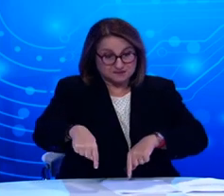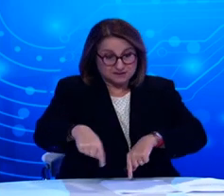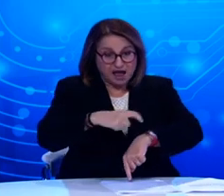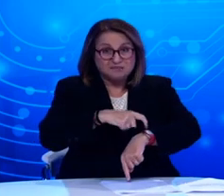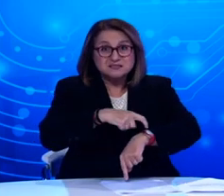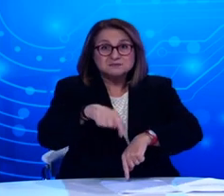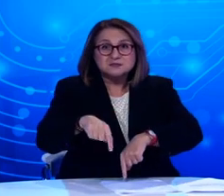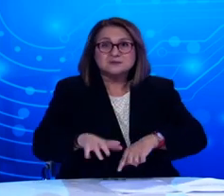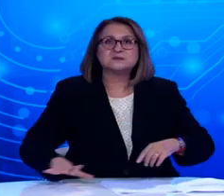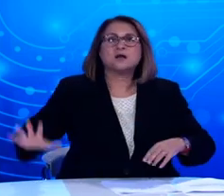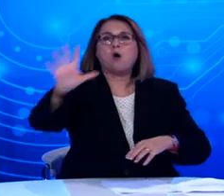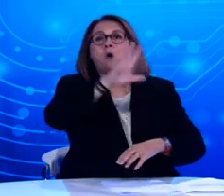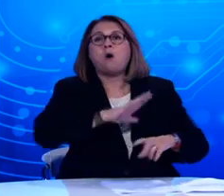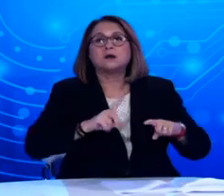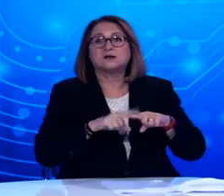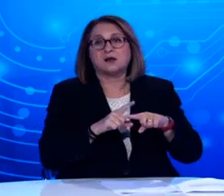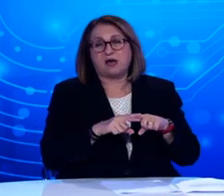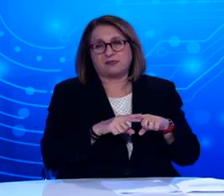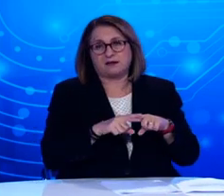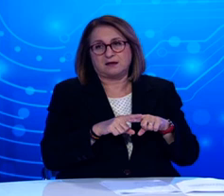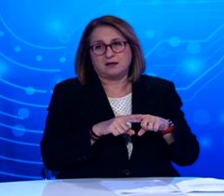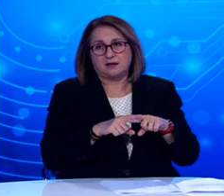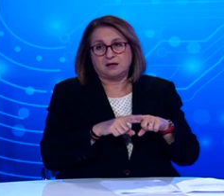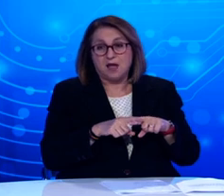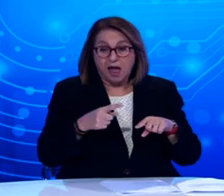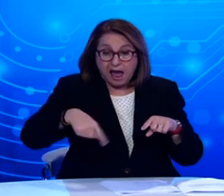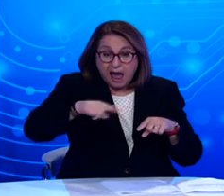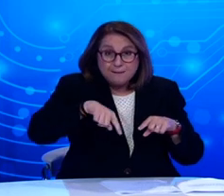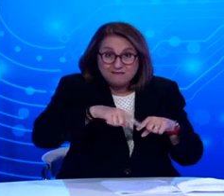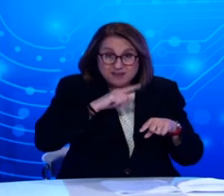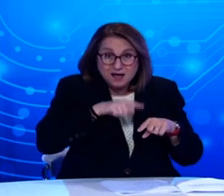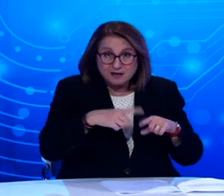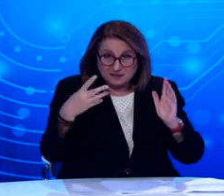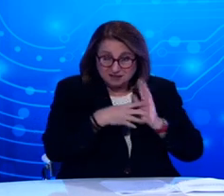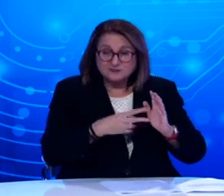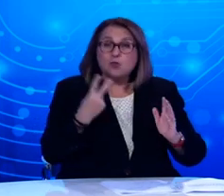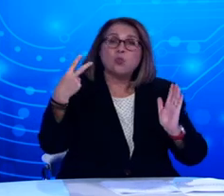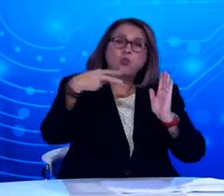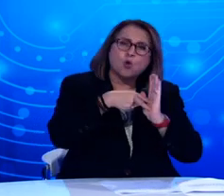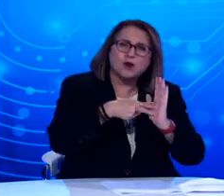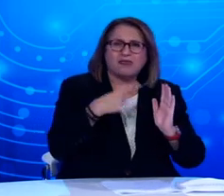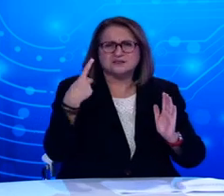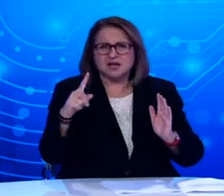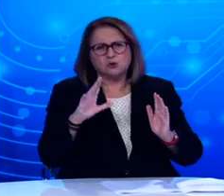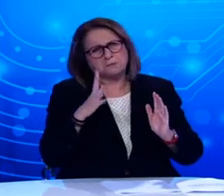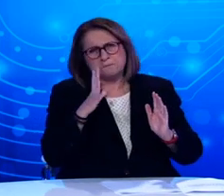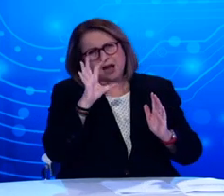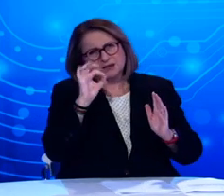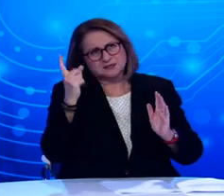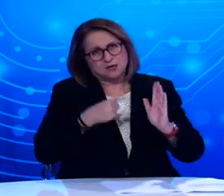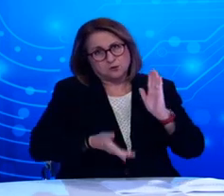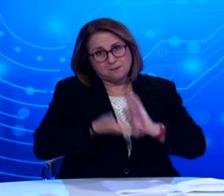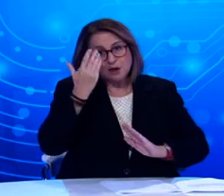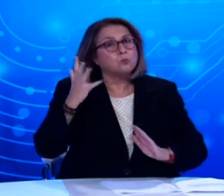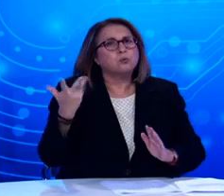σήμερα που μιλάμε σε όλη την επικράτεια. Από αυτά 2.100, πάνω δηλαδή από τα μισά, είναι στην